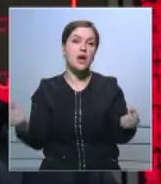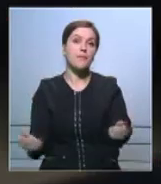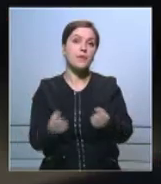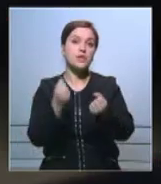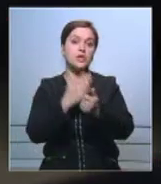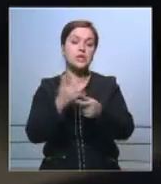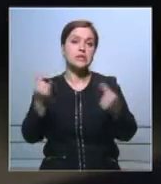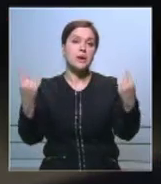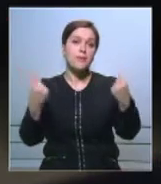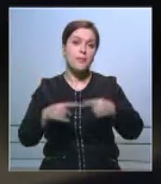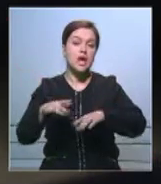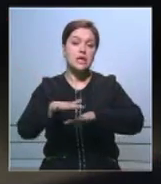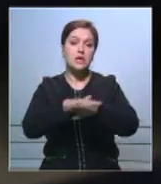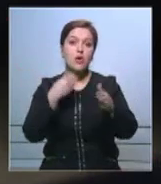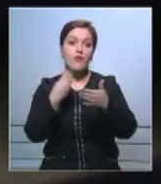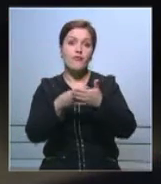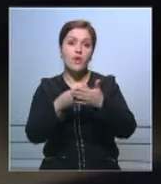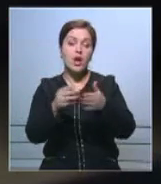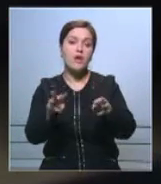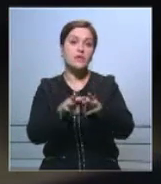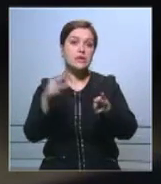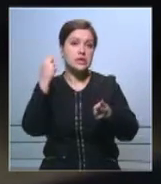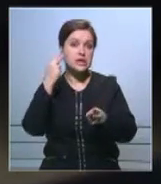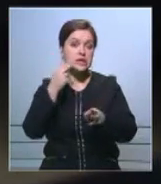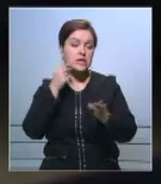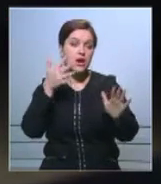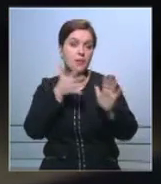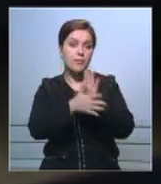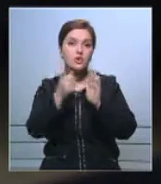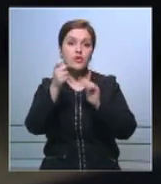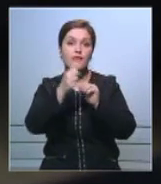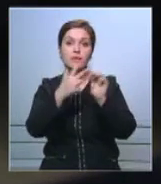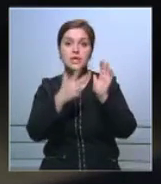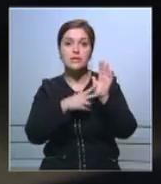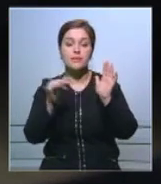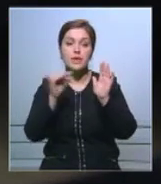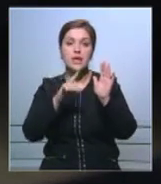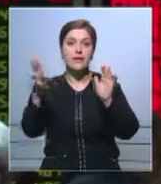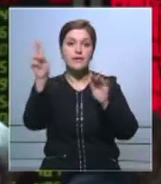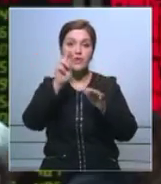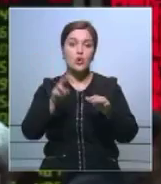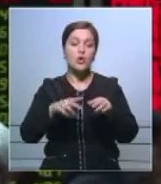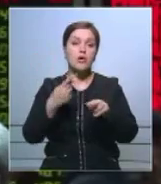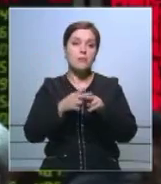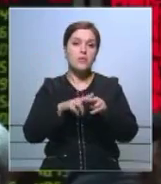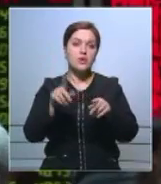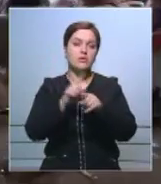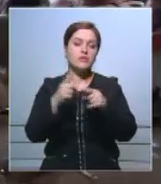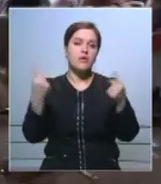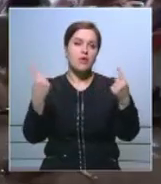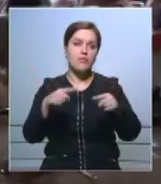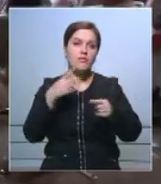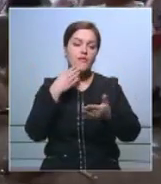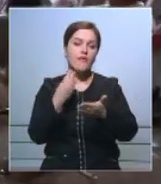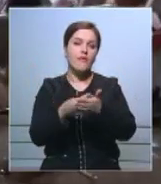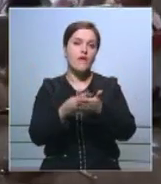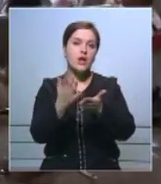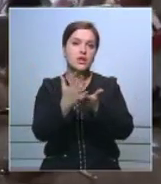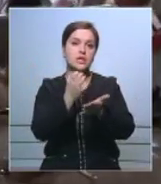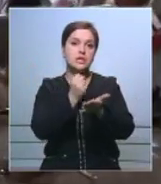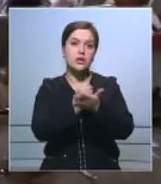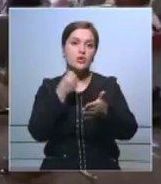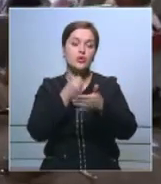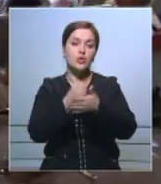На поддержку неуклонно падающей нацвалюты и власти КНР потратили 118 миллиардов долларов, что заставило просесть